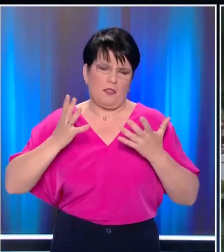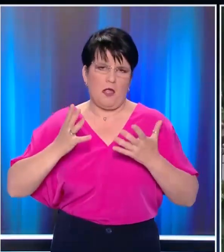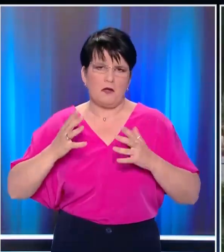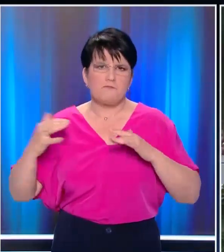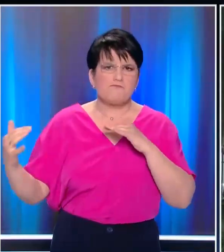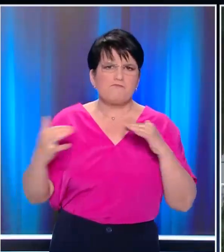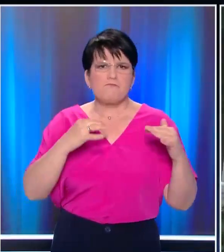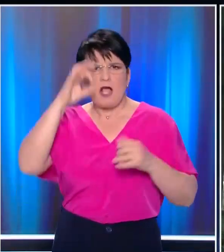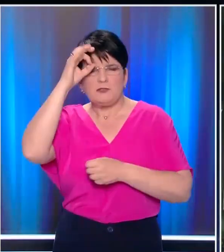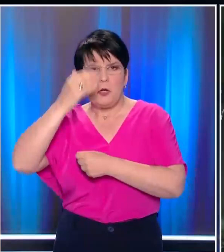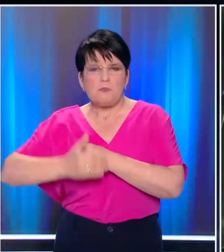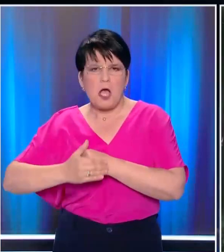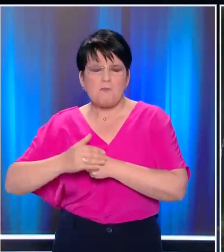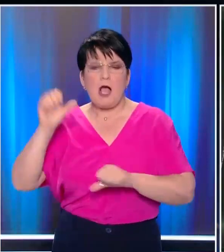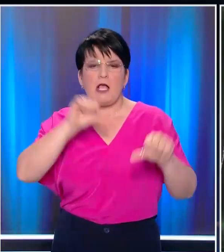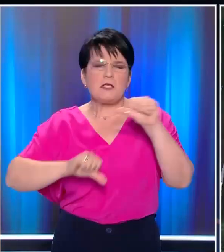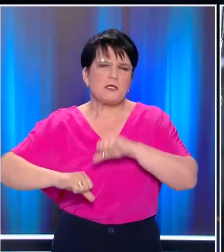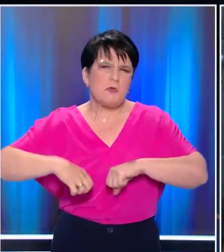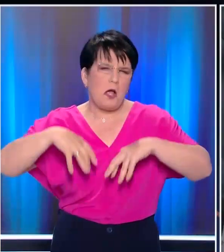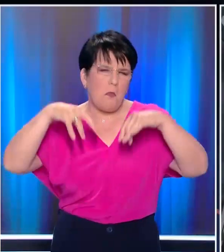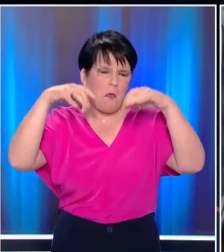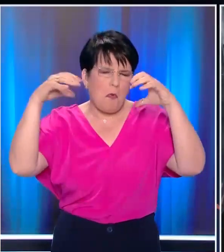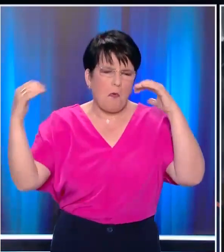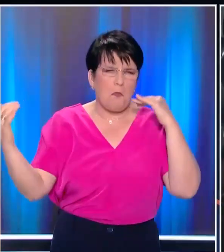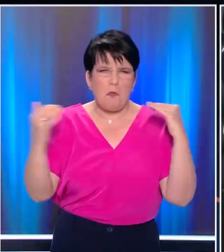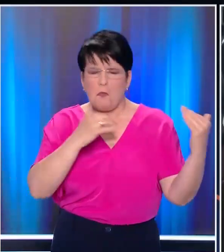ΜΑΤ Η αστυνομία απάντησε με χρήση χημικών